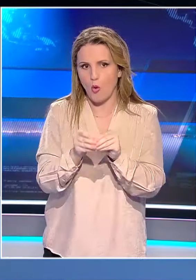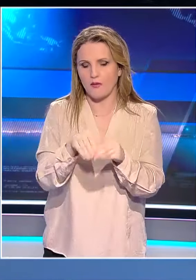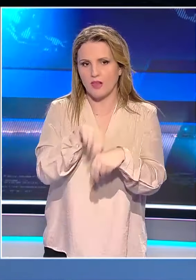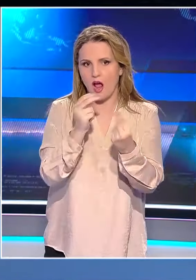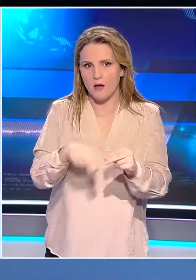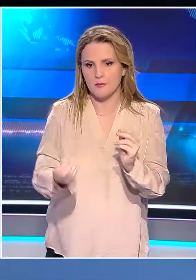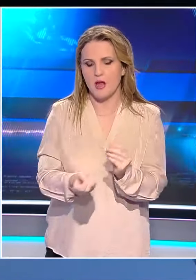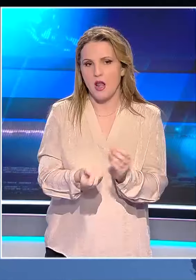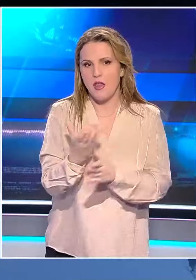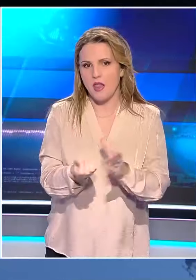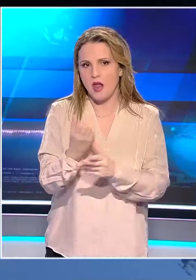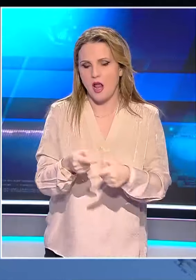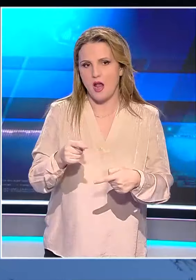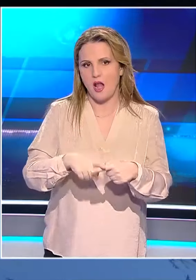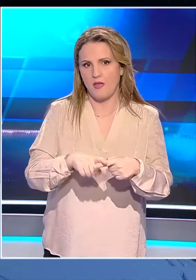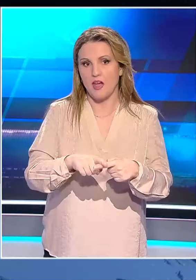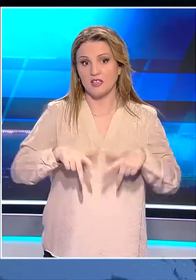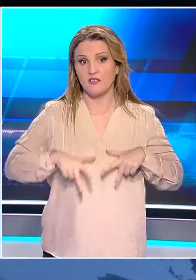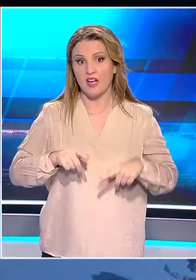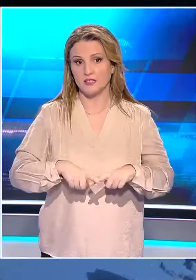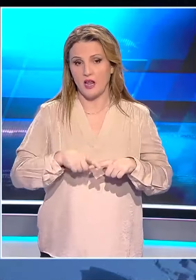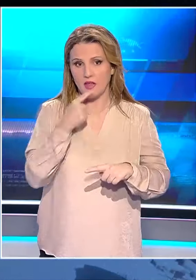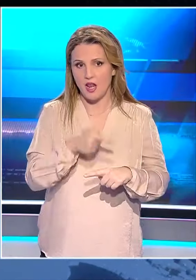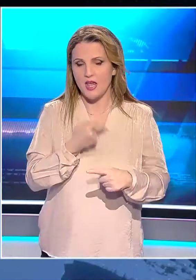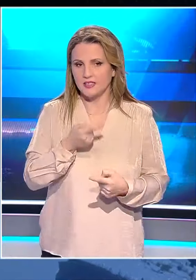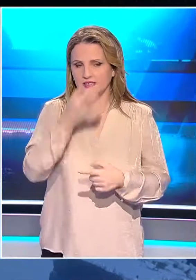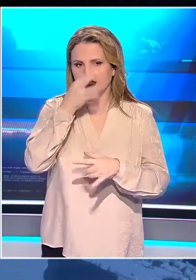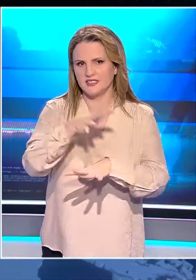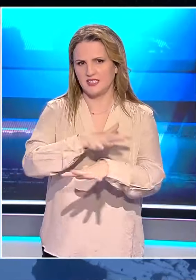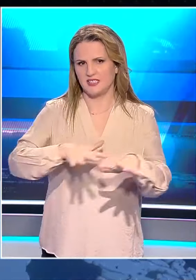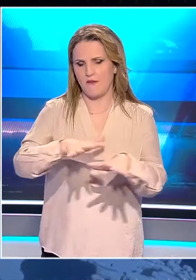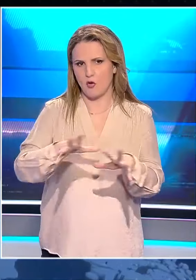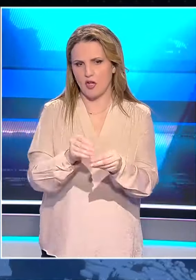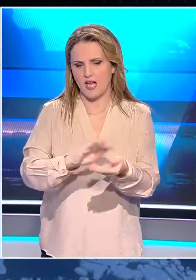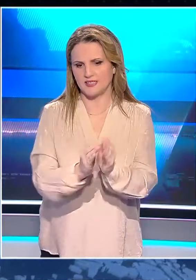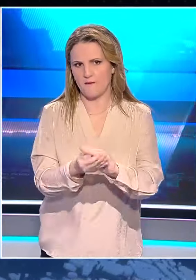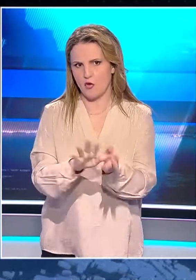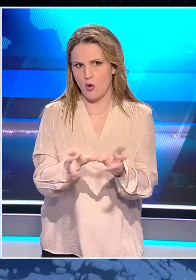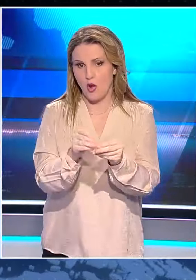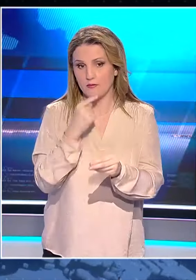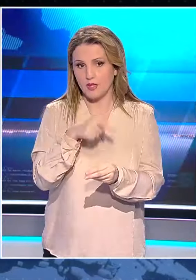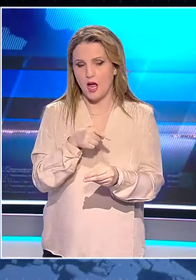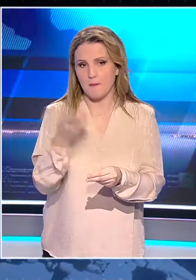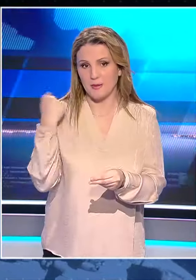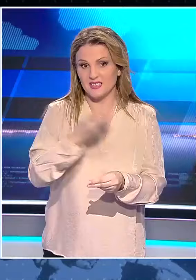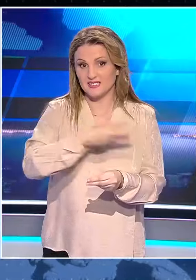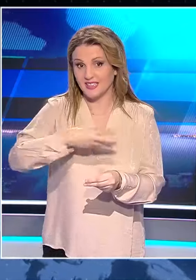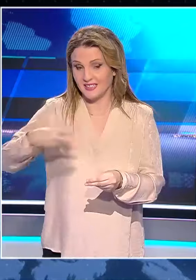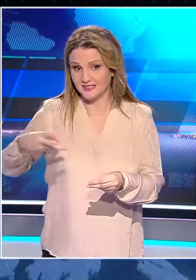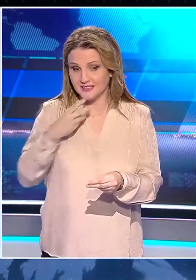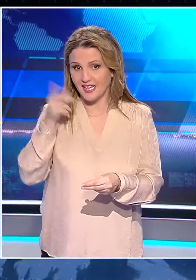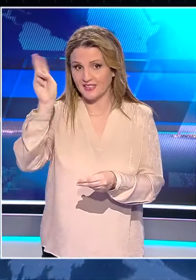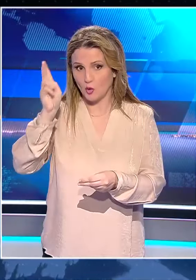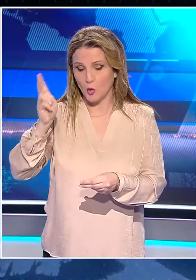εξελίξεων και στην Ελλάδα. Η κυβέρνηση μιλάει για επιβεβαίωση της σκευωρίας που έστειλε στη δικαιοσύνη 10 πολιτικά πρόσωπα επί κυβέρνηση